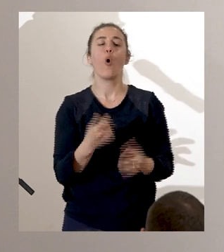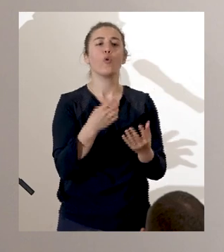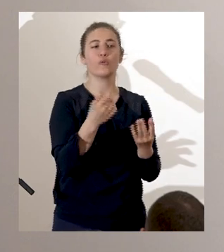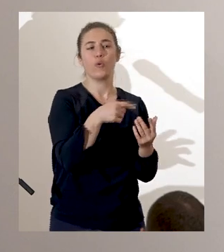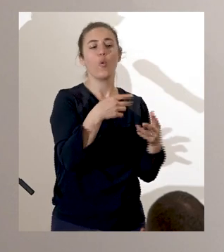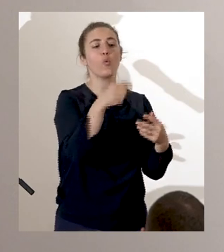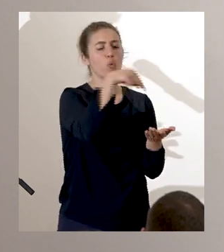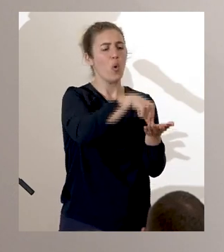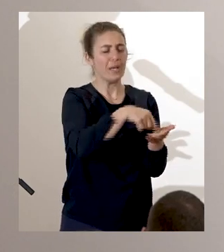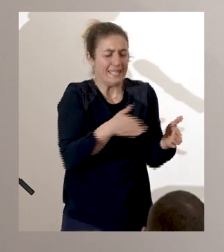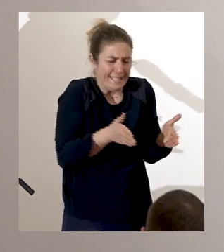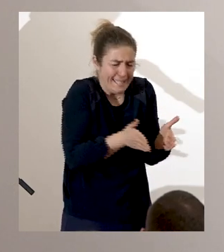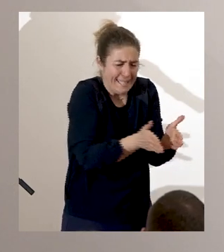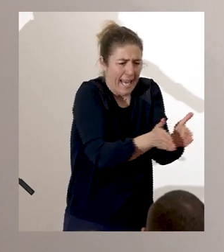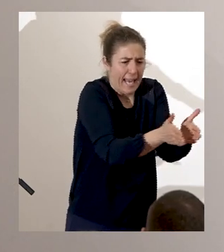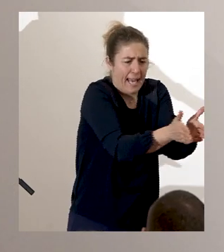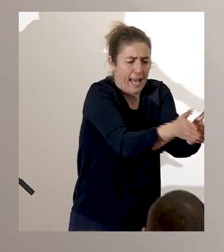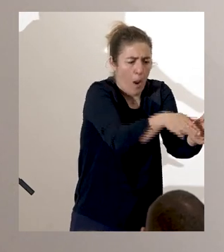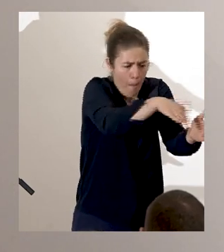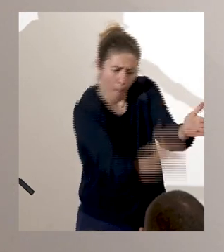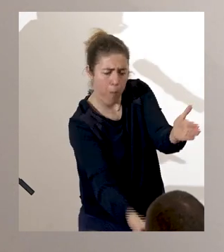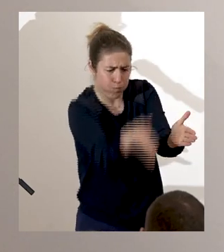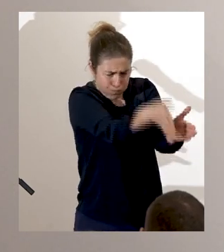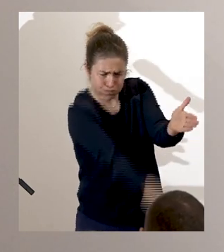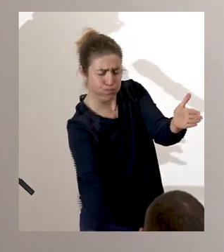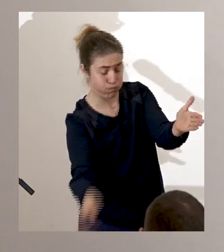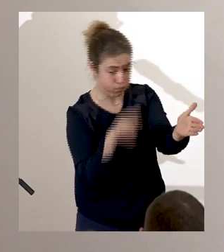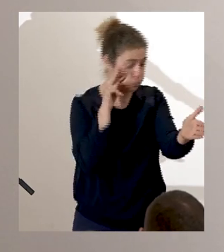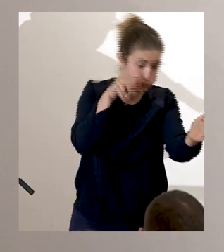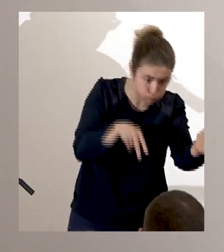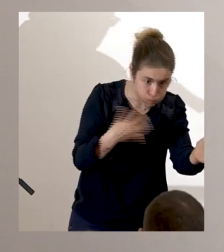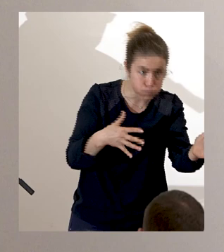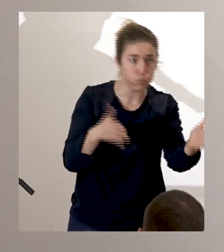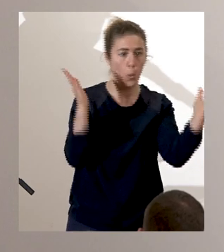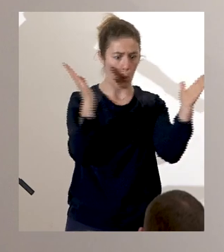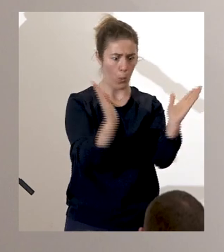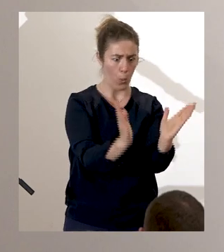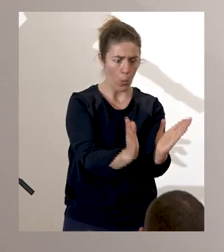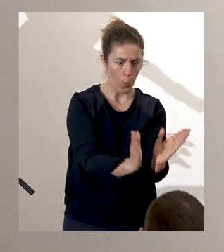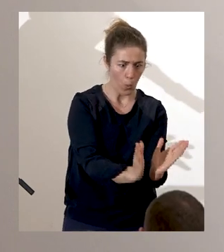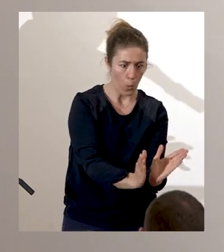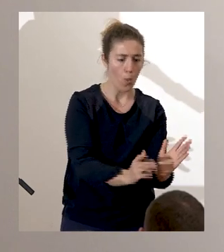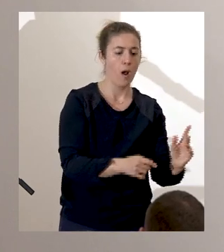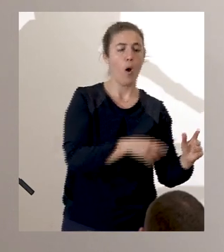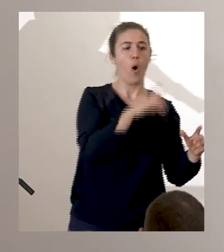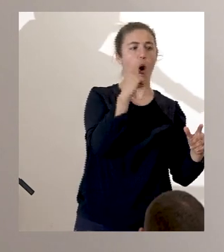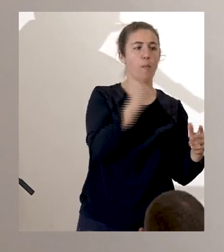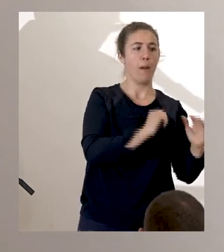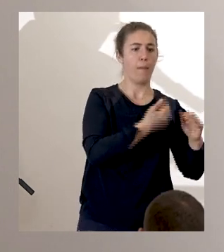défilé étroit, surmonté de pentes abruptes, au sommet desquelles il plaça ses hommes prêts à faire feu.